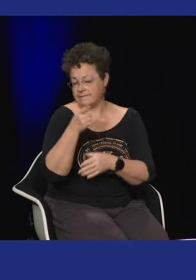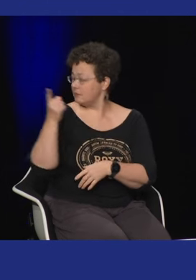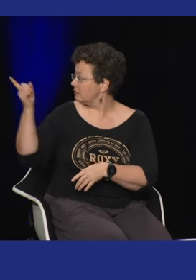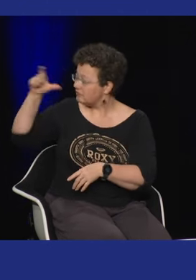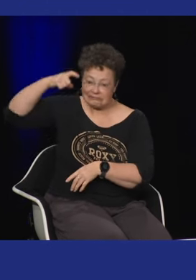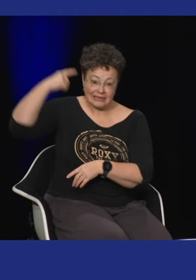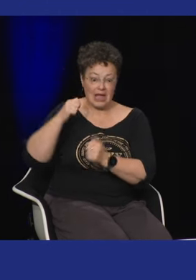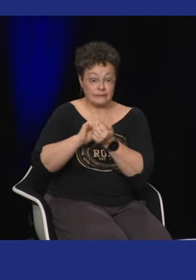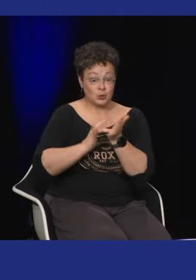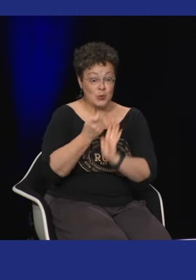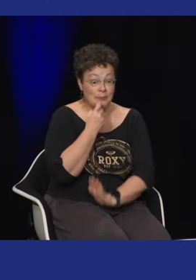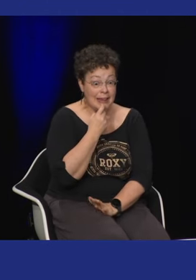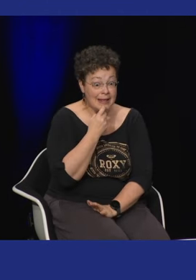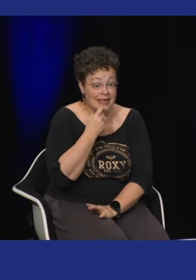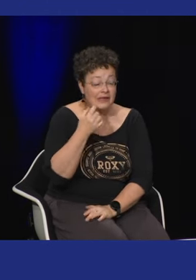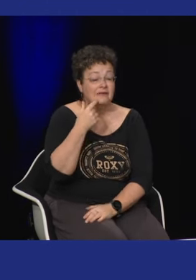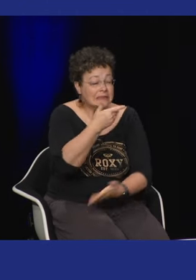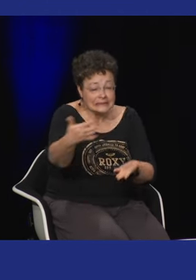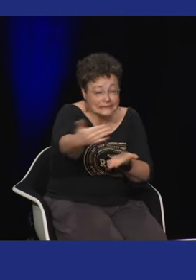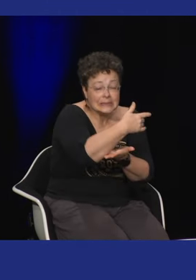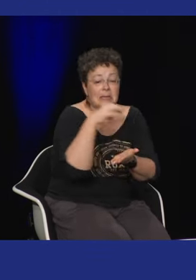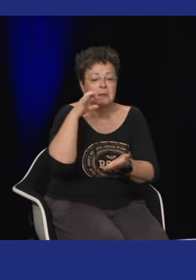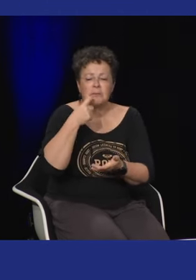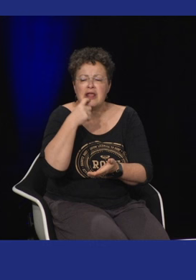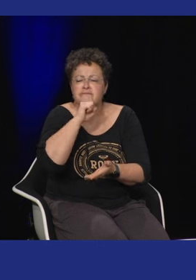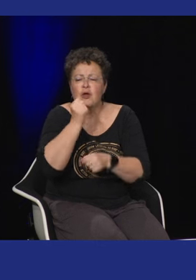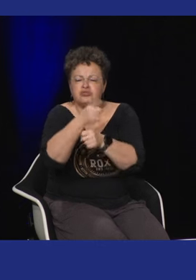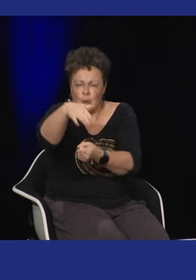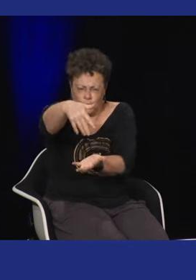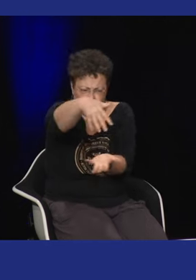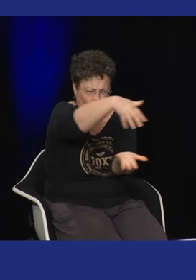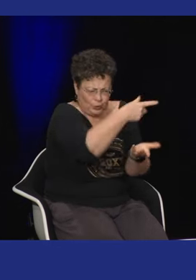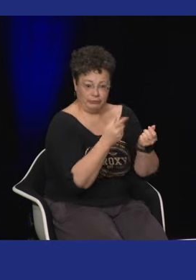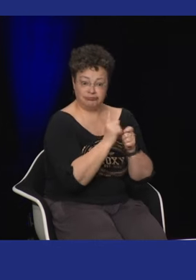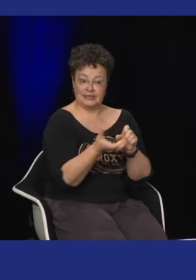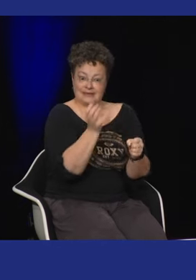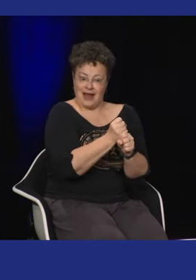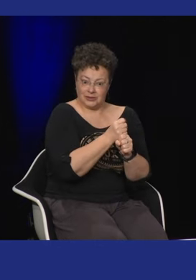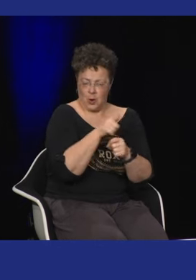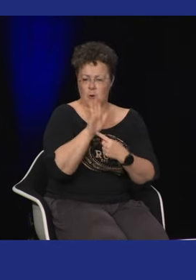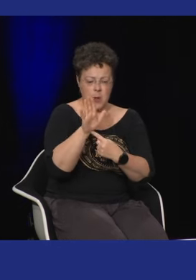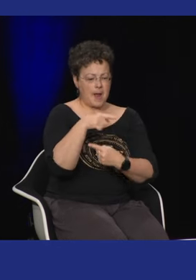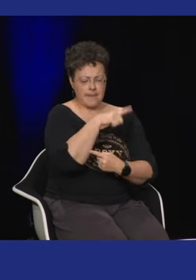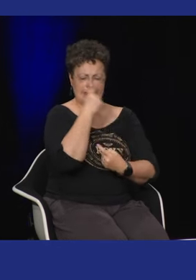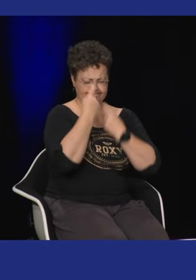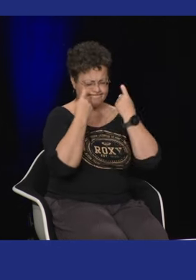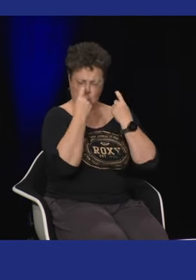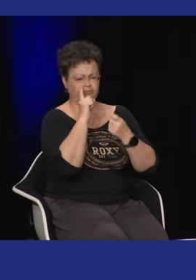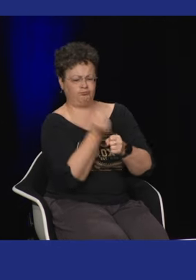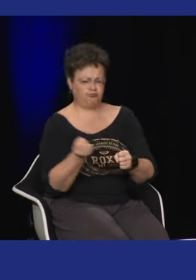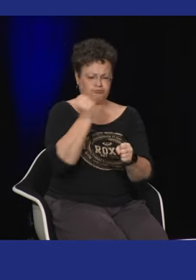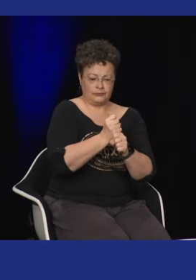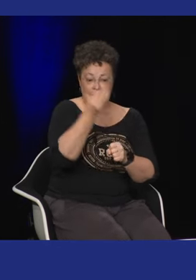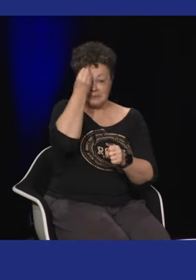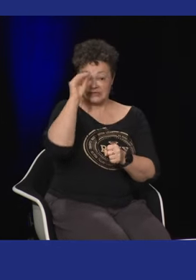dépistage précoce et donc c la couverture du livre en fait c'est des piles il a récolté des tas de piles qui étaient